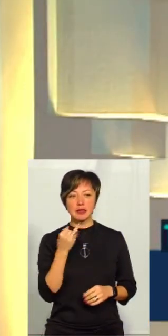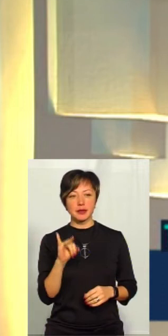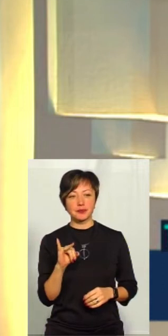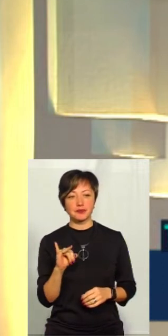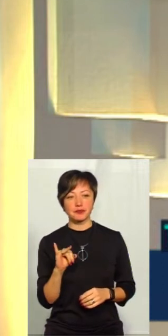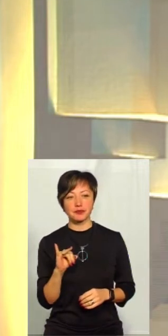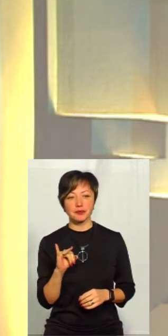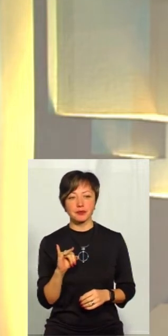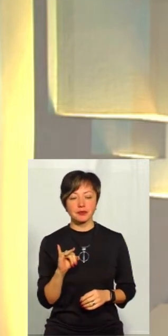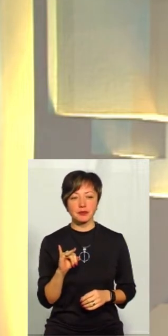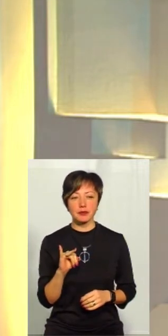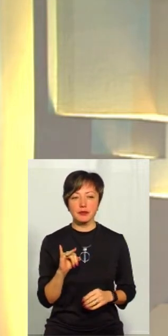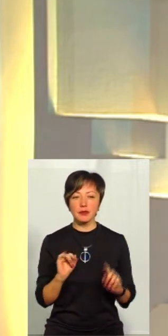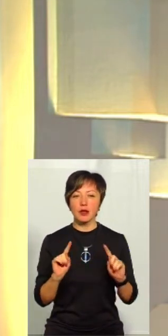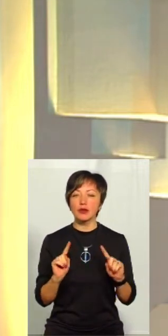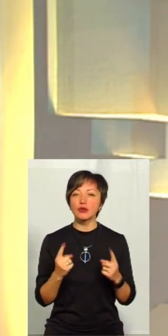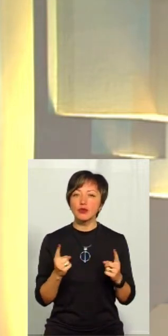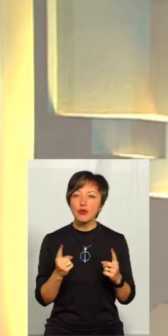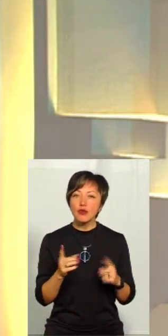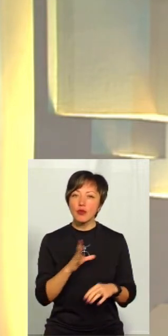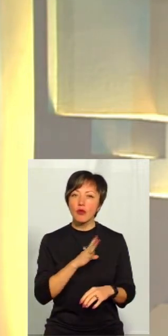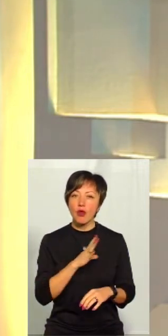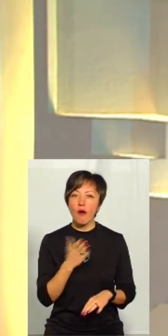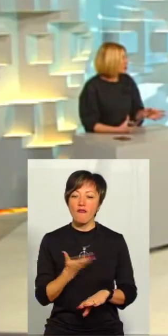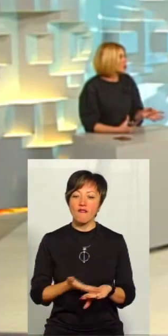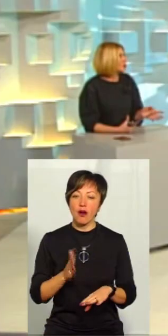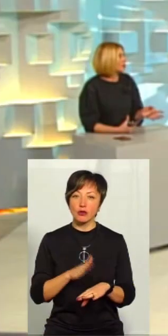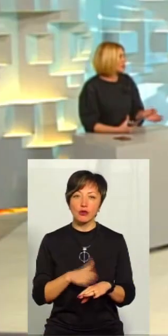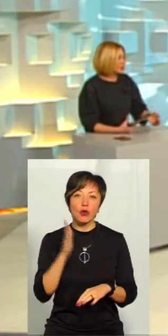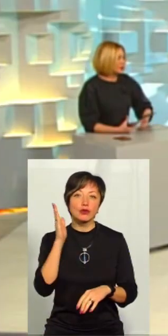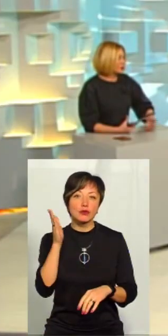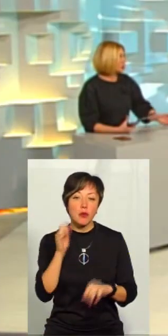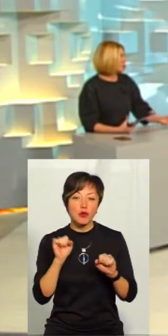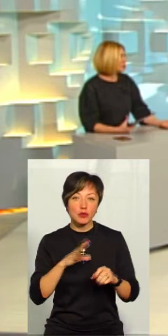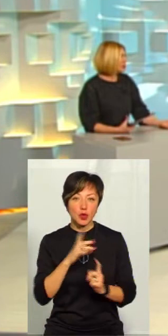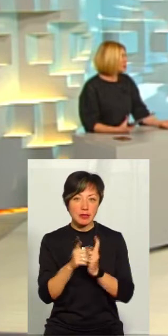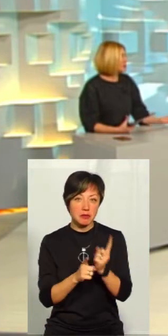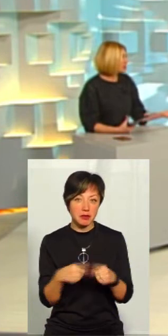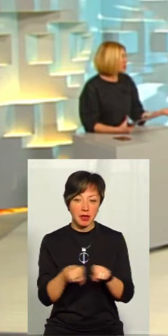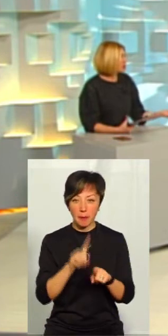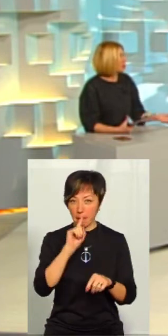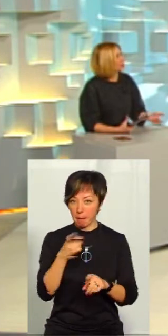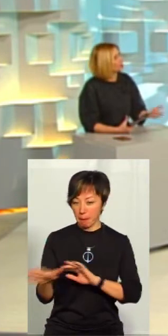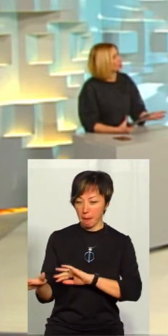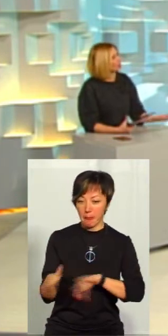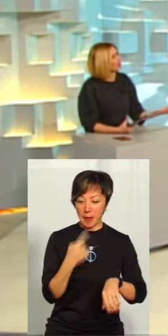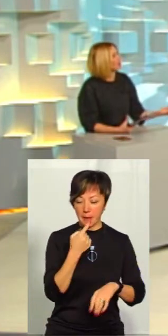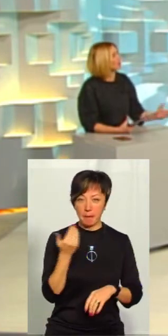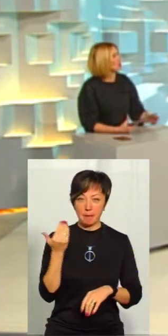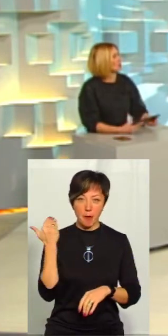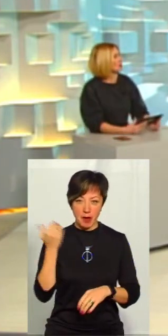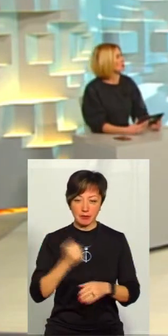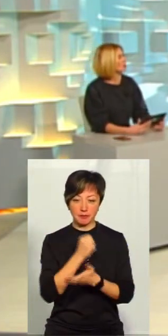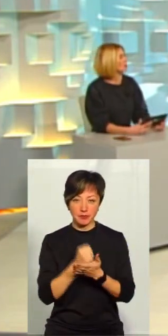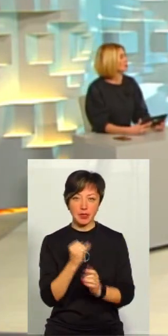чому виявляється важко було спрогнозувати, що можуть бути якісь зміни, і от пройшов рік після затвердження попереднього, і